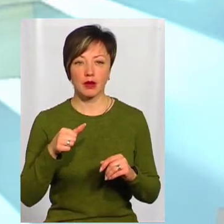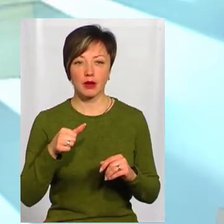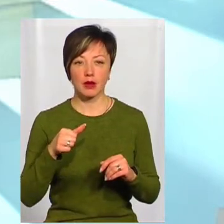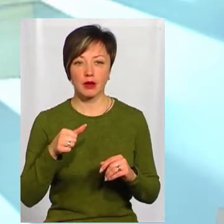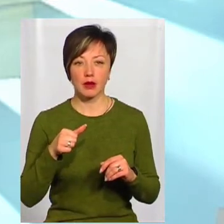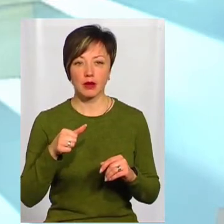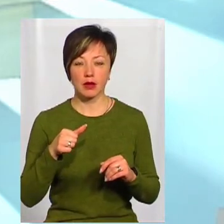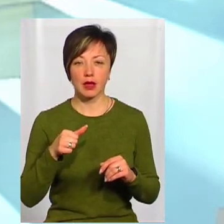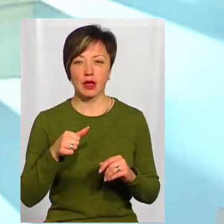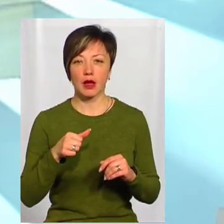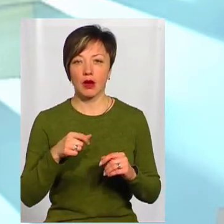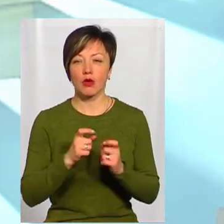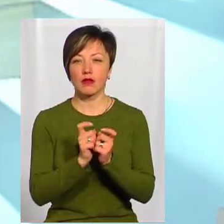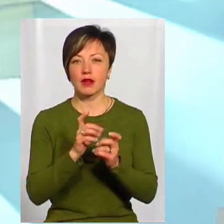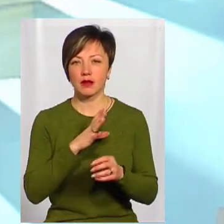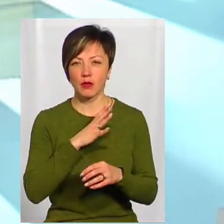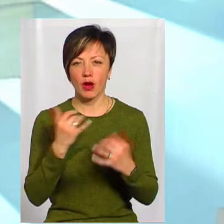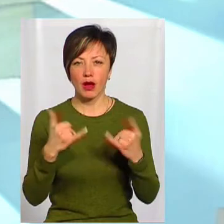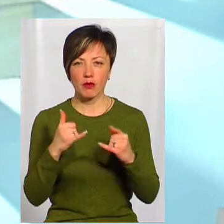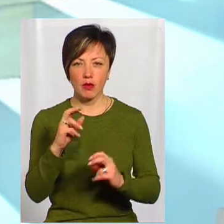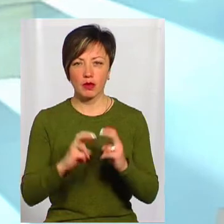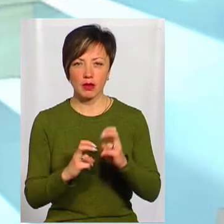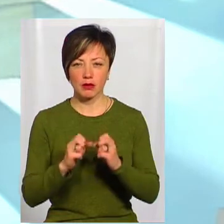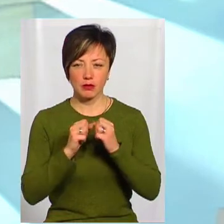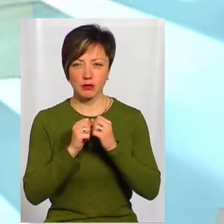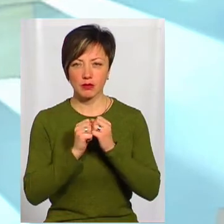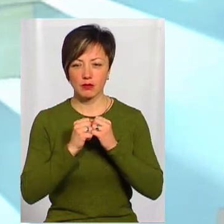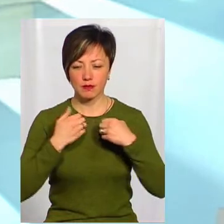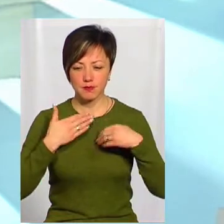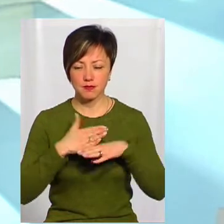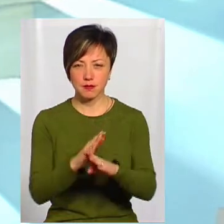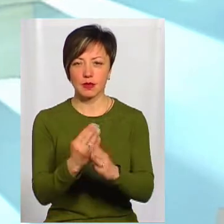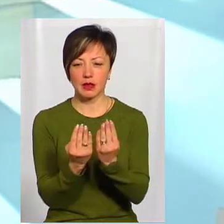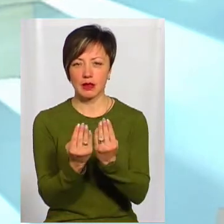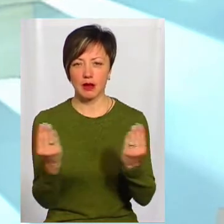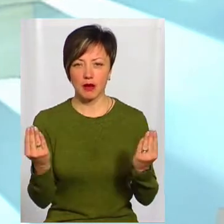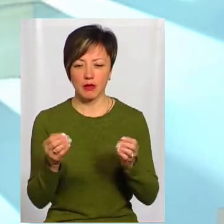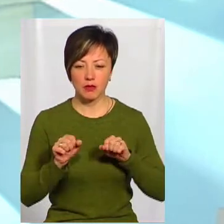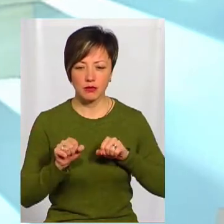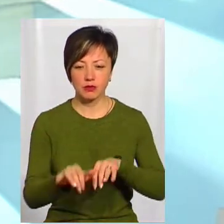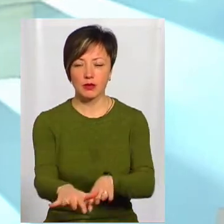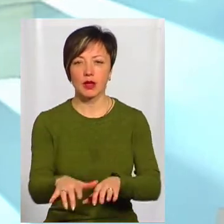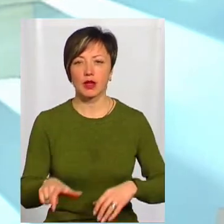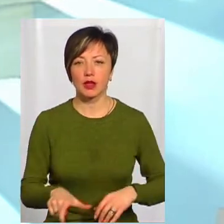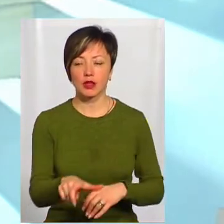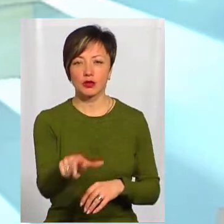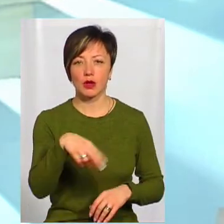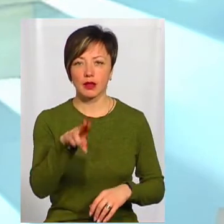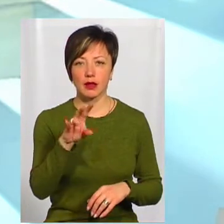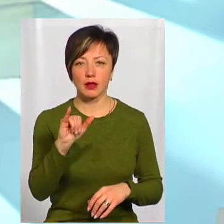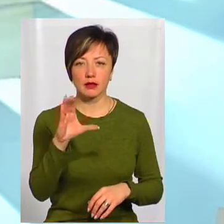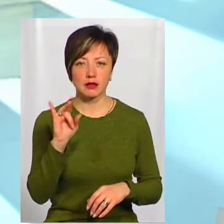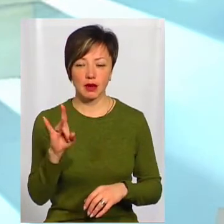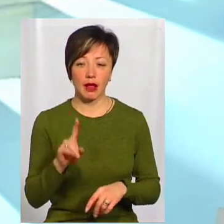Сцебніковський хімкомбінат, який прорвало дамби, і дуже брудна, дуже агресивна вода пішла річкою Дністер, а